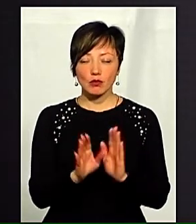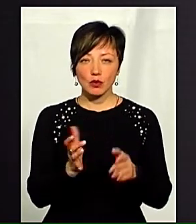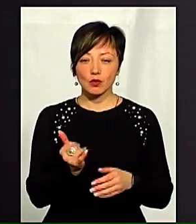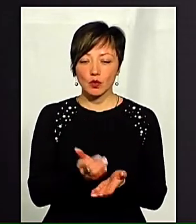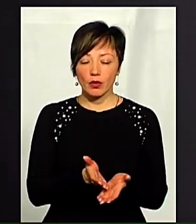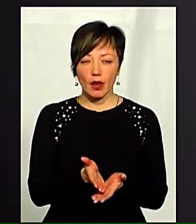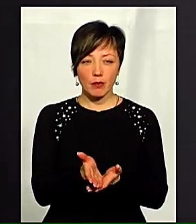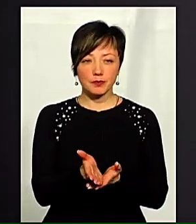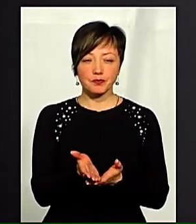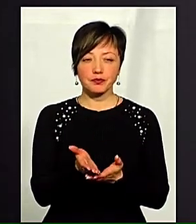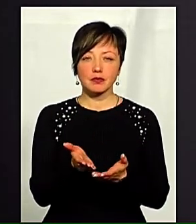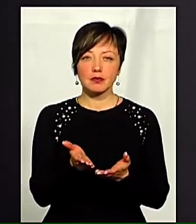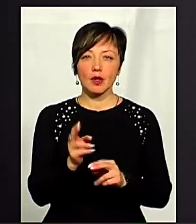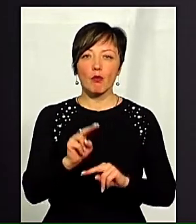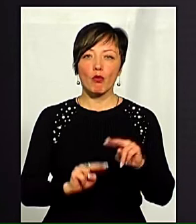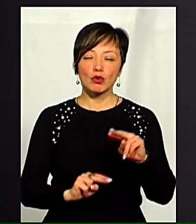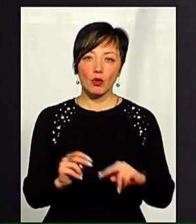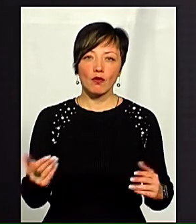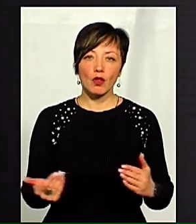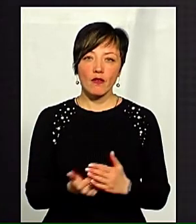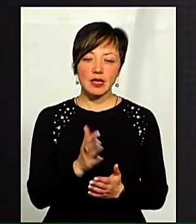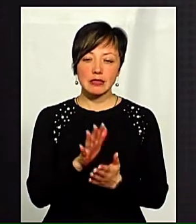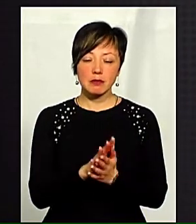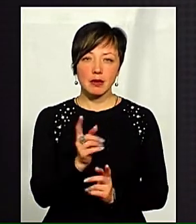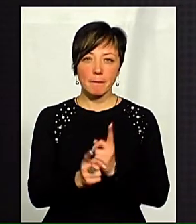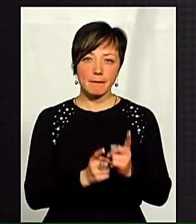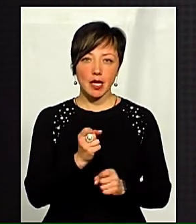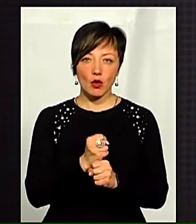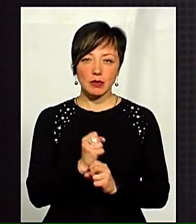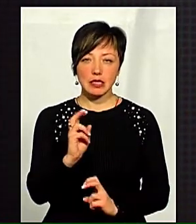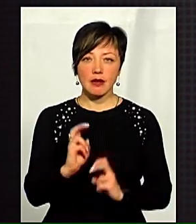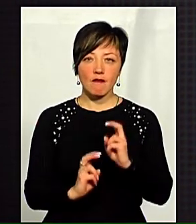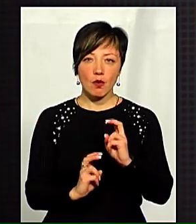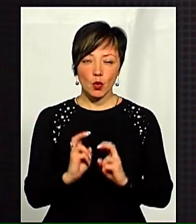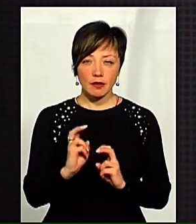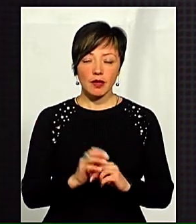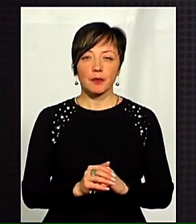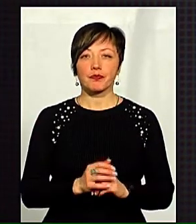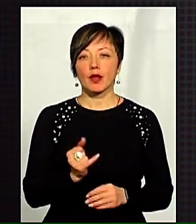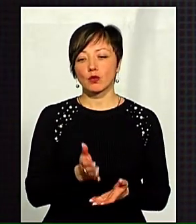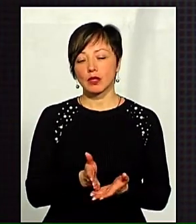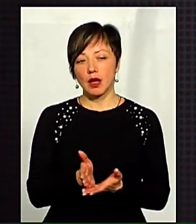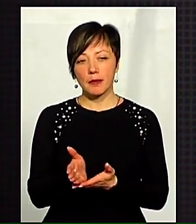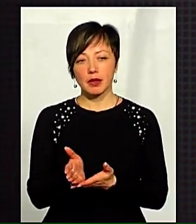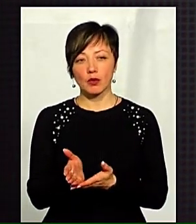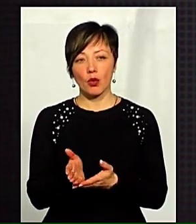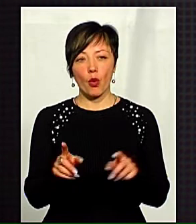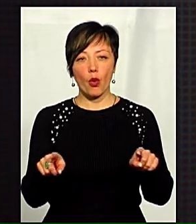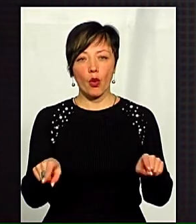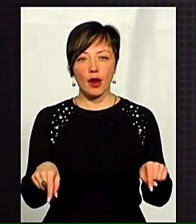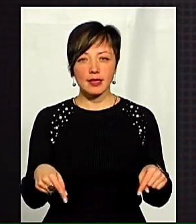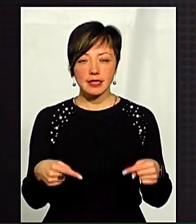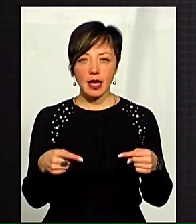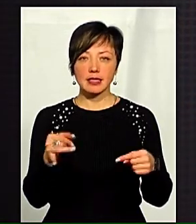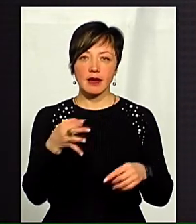напрямку побудови нових сміттєпереробних заводів, у напрямку організації